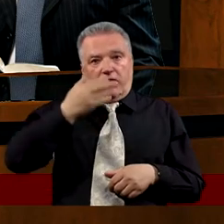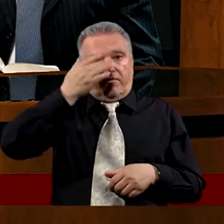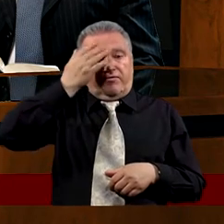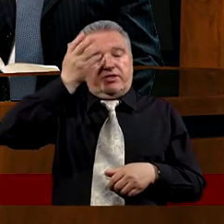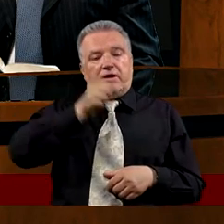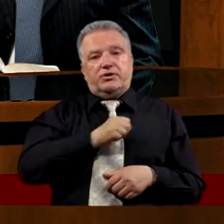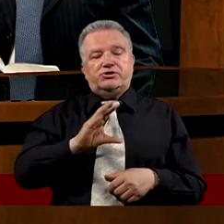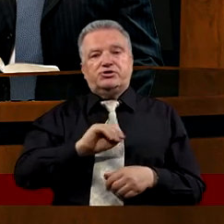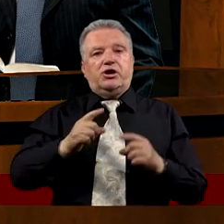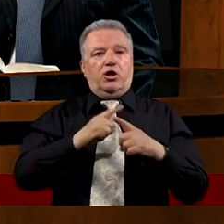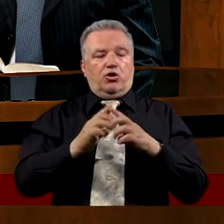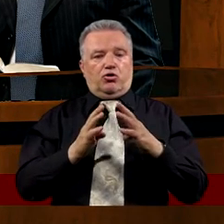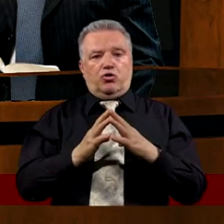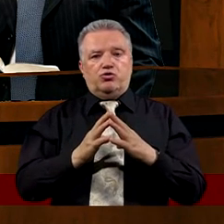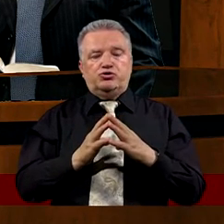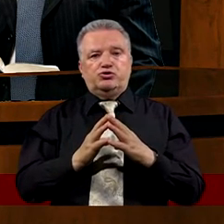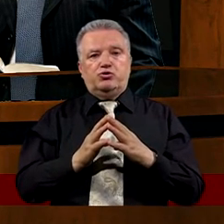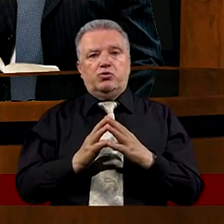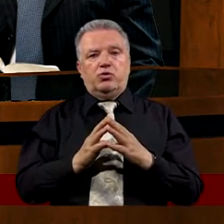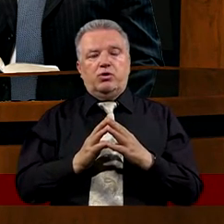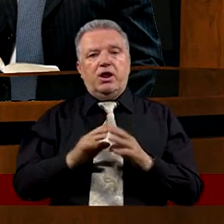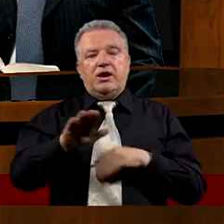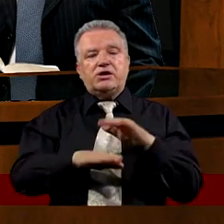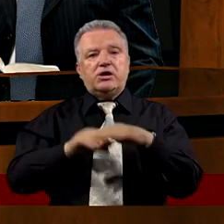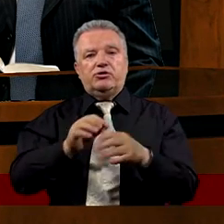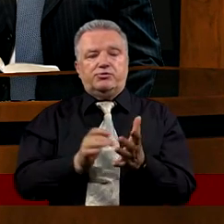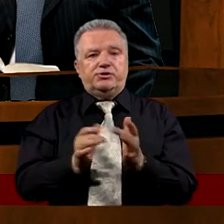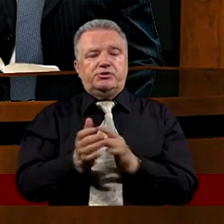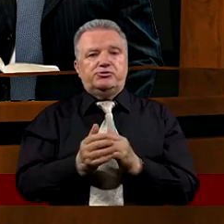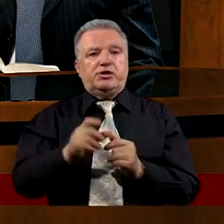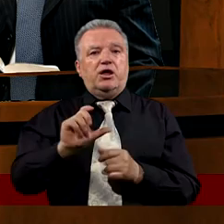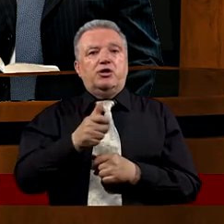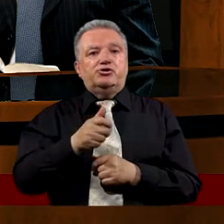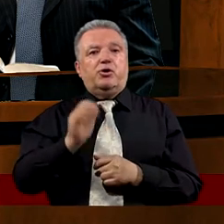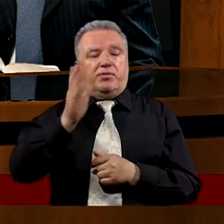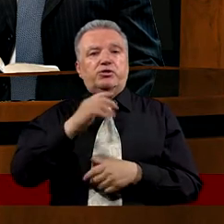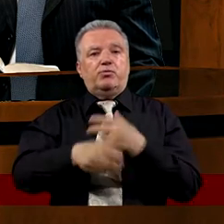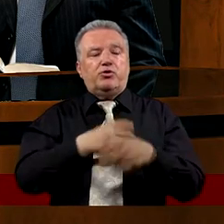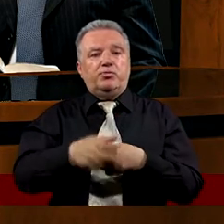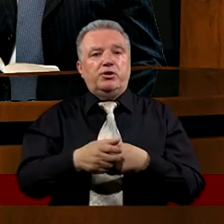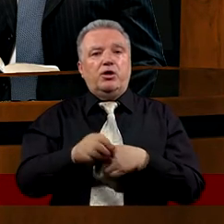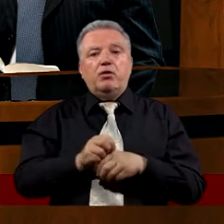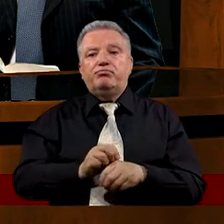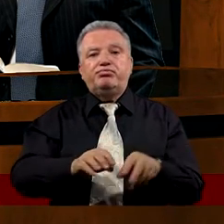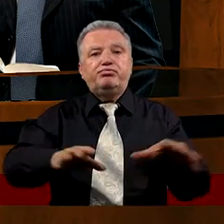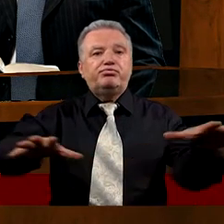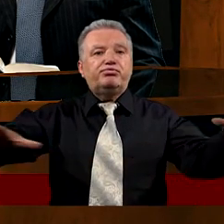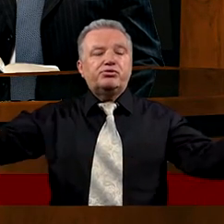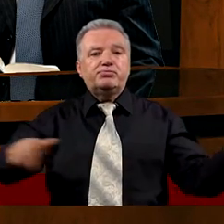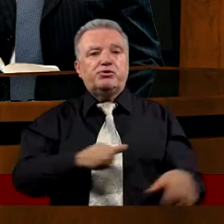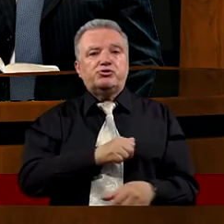Kościół Zwolennicy Chrystusa Po takim wydarzeniu Co się z nimi stanie? Rozproszą się?